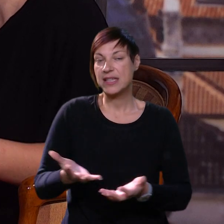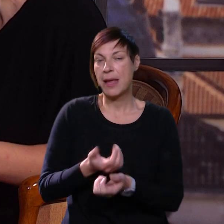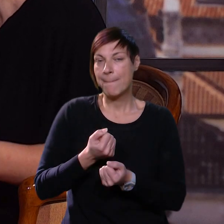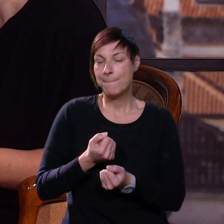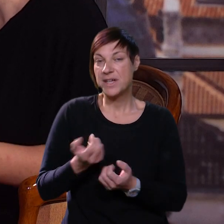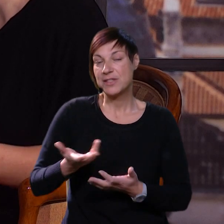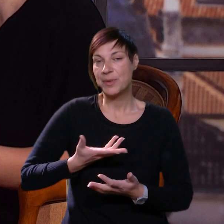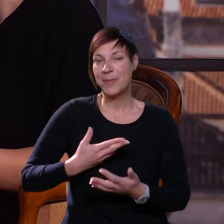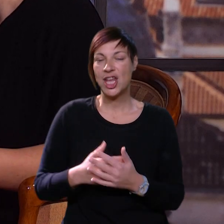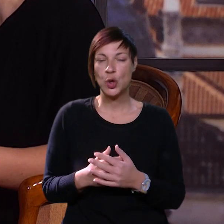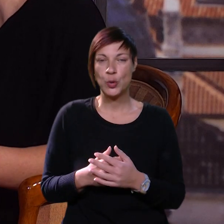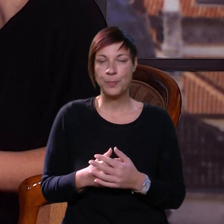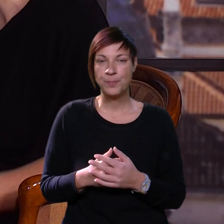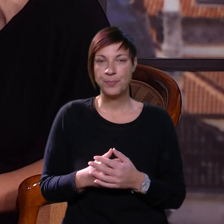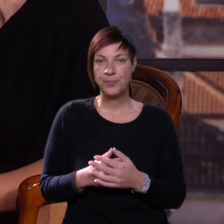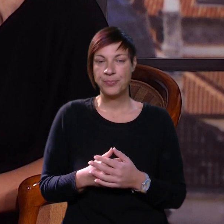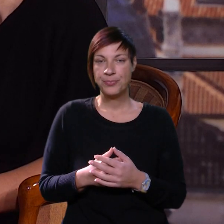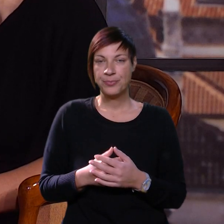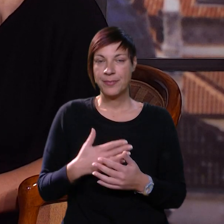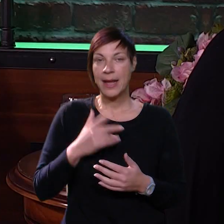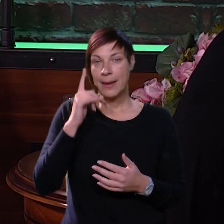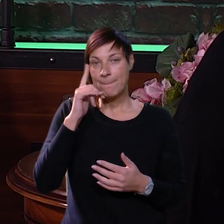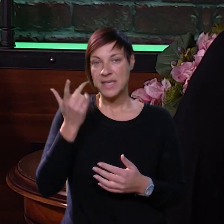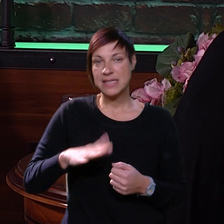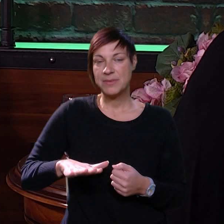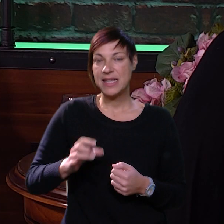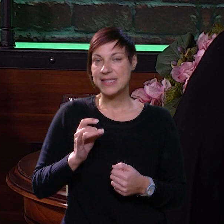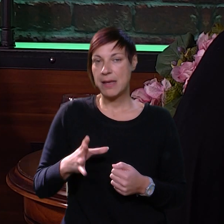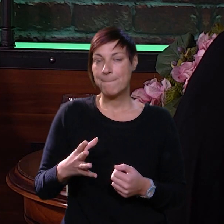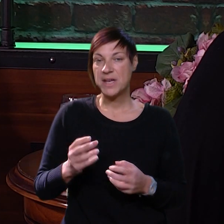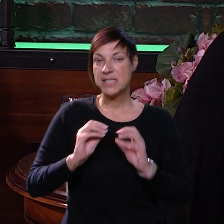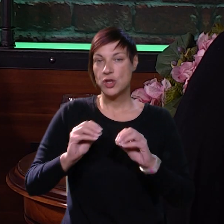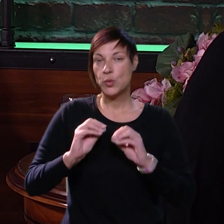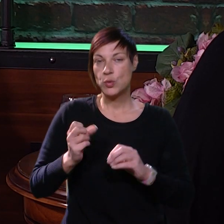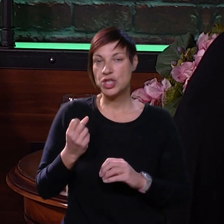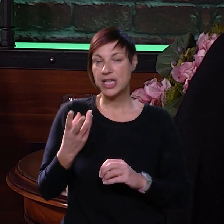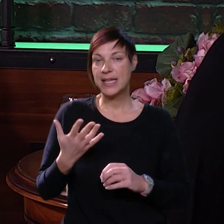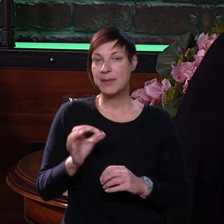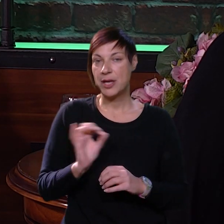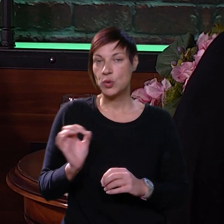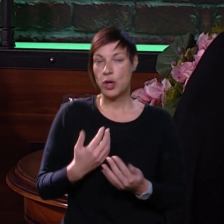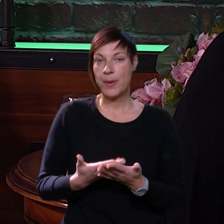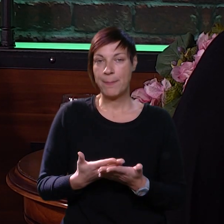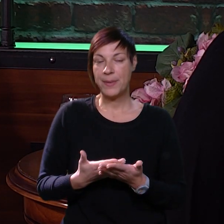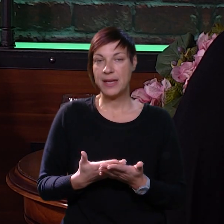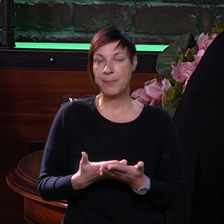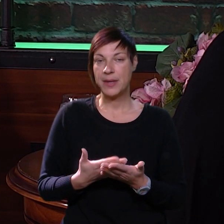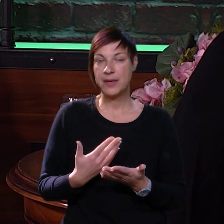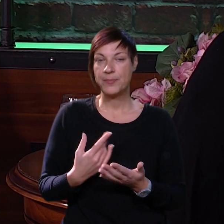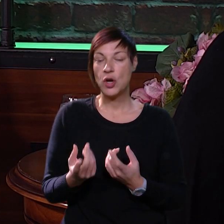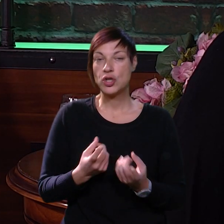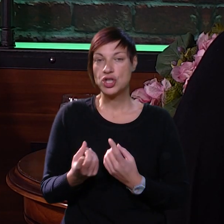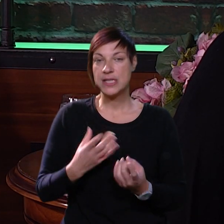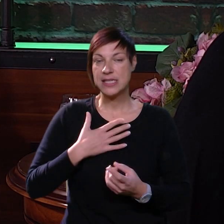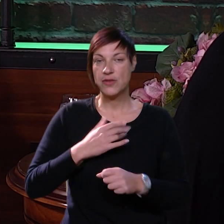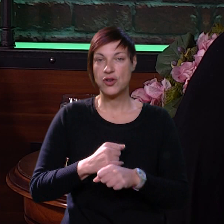brzo primjenju, ako možemo tako reći? Dakle, mislim da djeca jako brzo uče kada imaju dobar primjer. Ono što